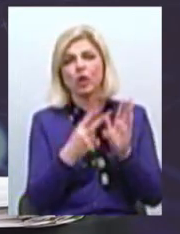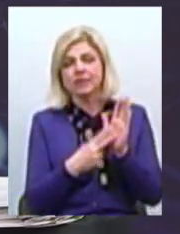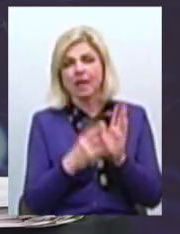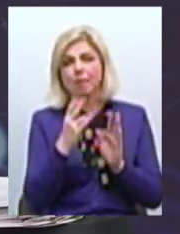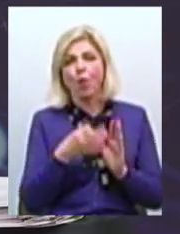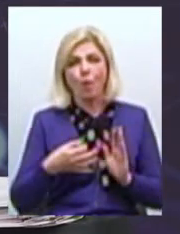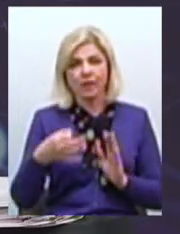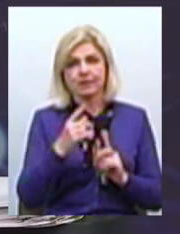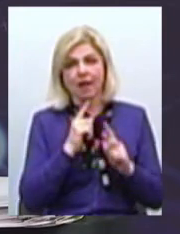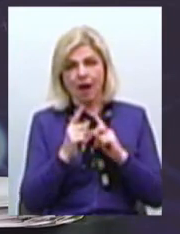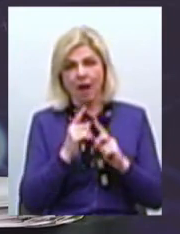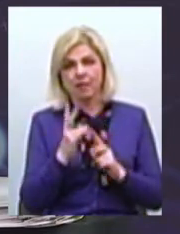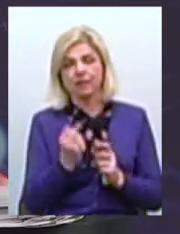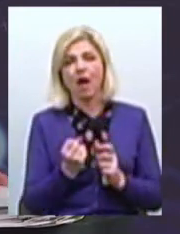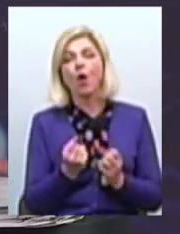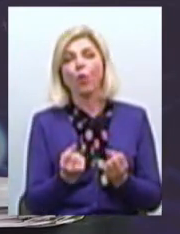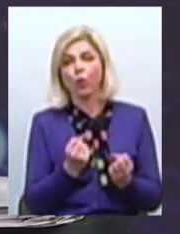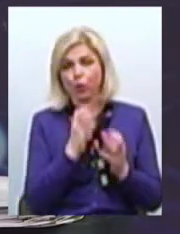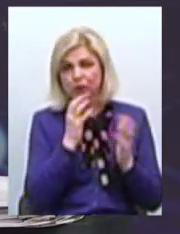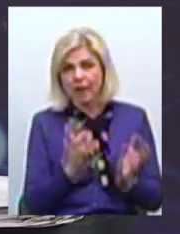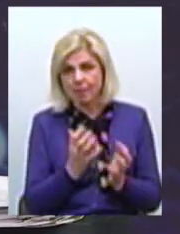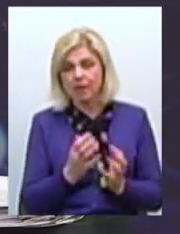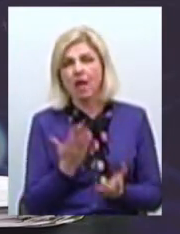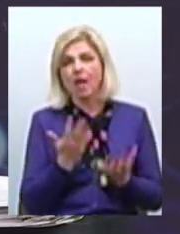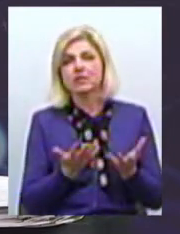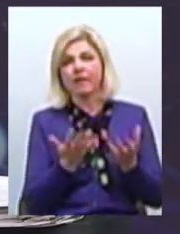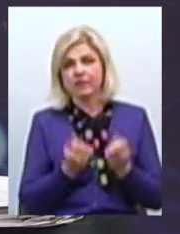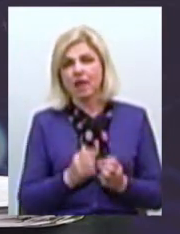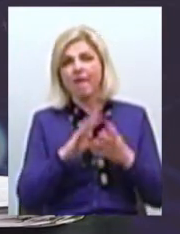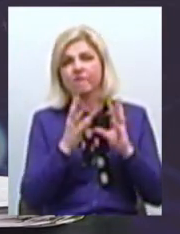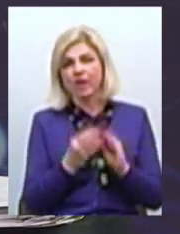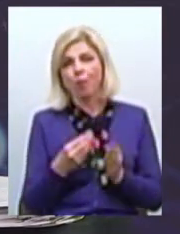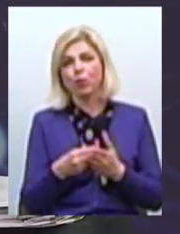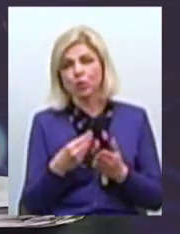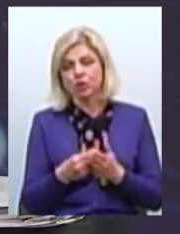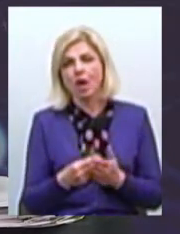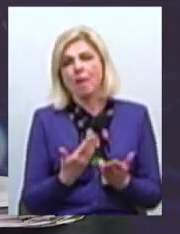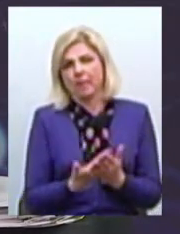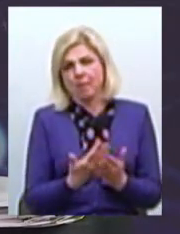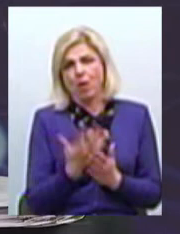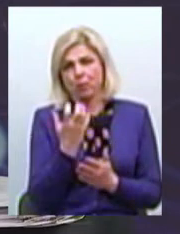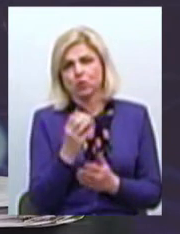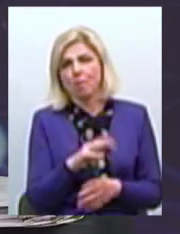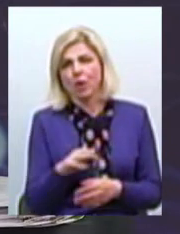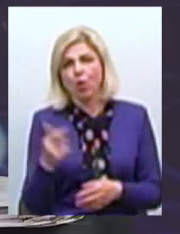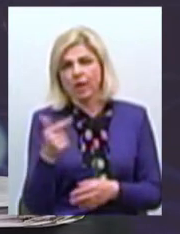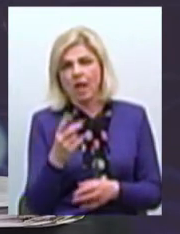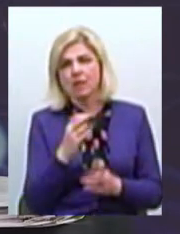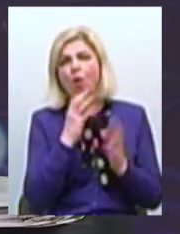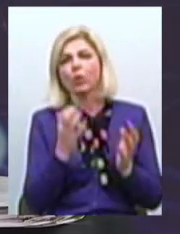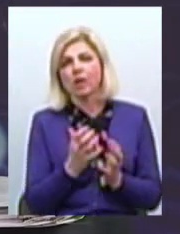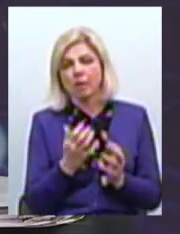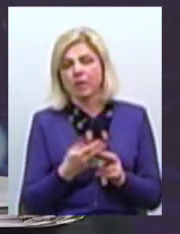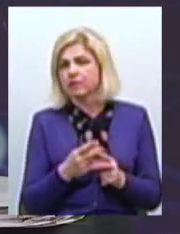отримані Якщо брати весь бюджет, то це близько 500 мільйонів гривень на отримання Це дуже